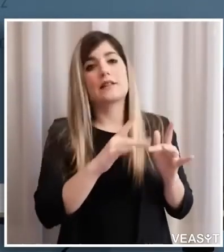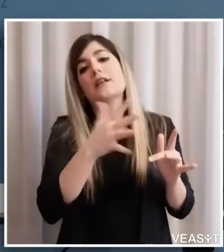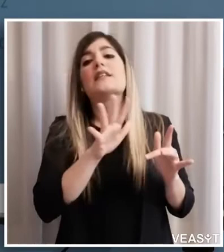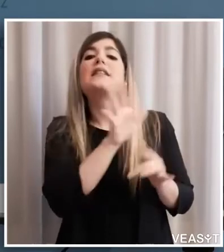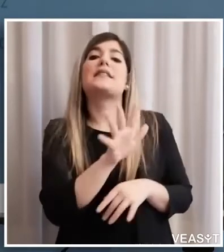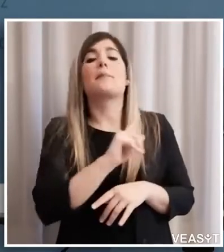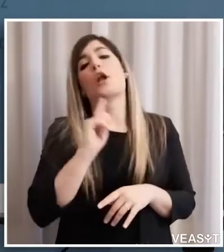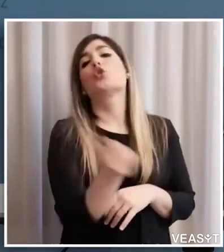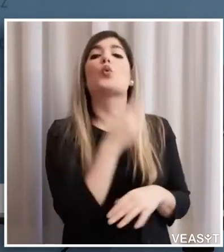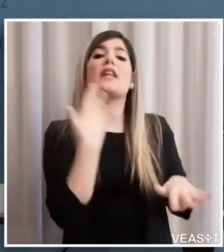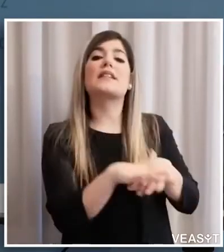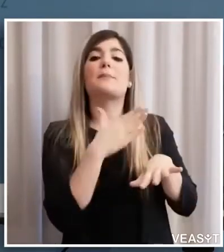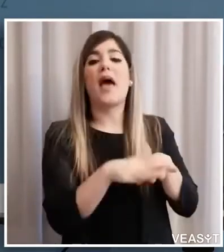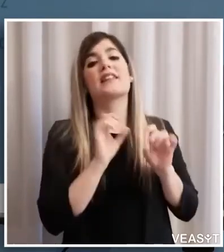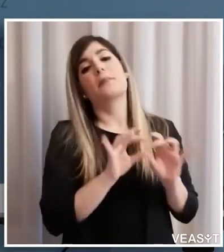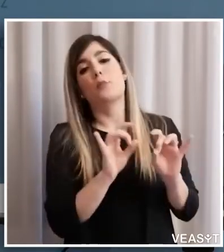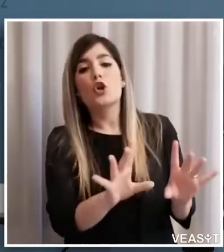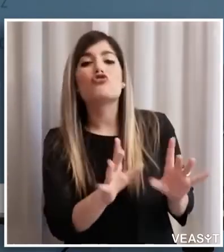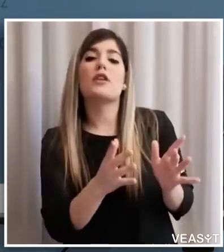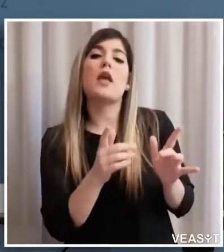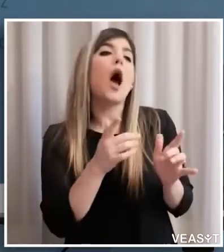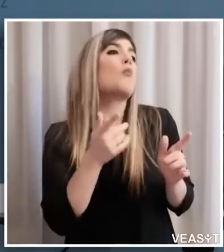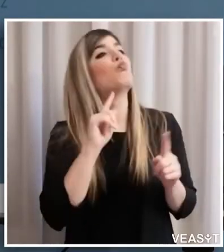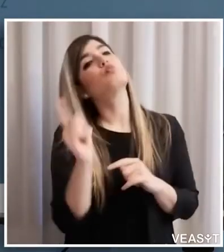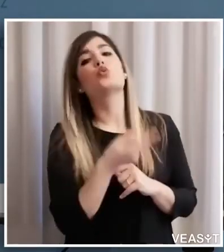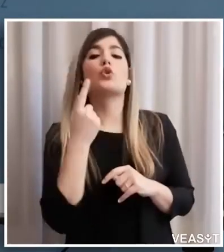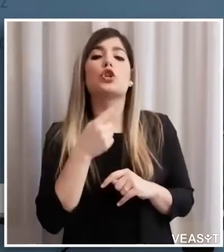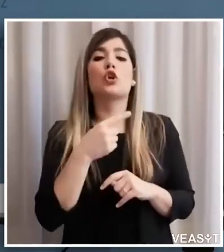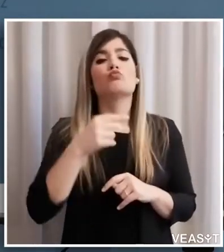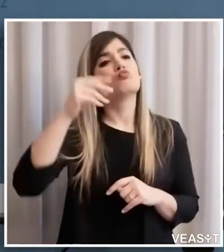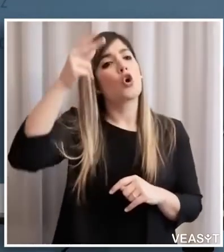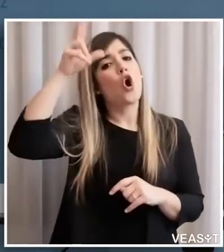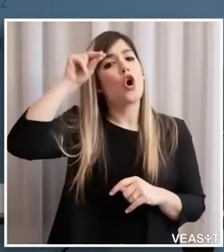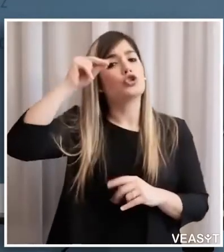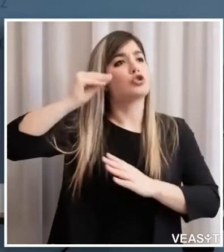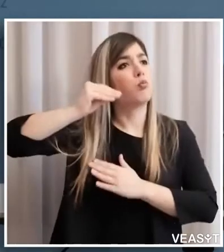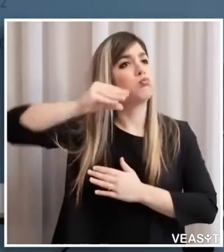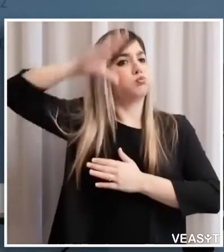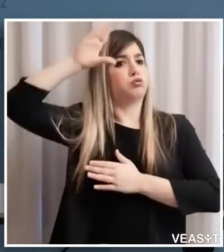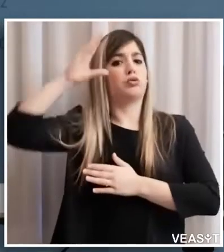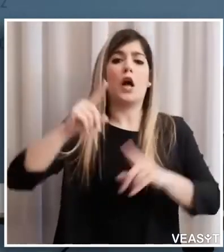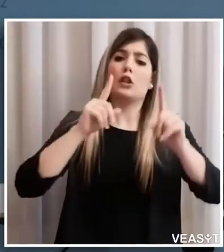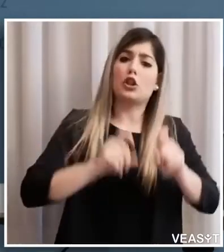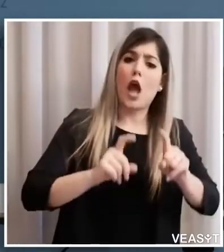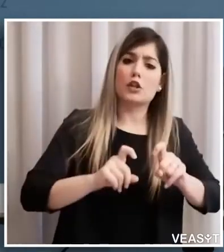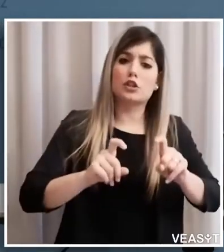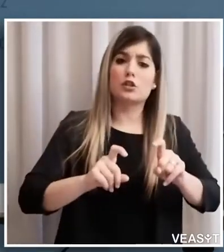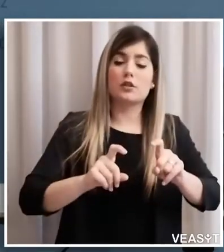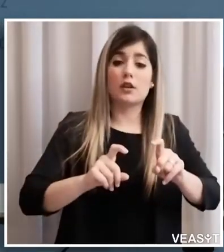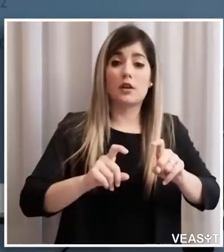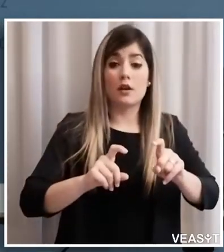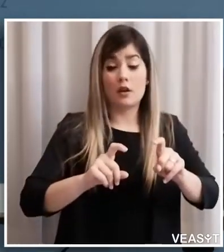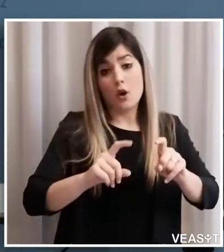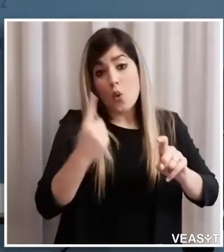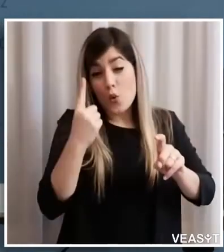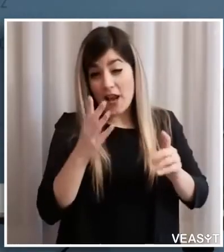tutti siano virologi tutti sappiano quali sono i test a effettuare e fare tranne tranne forse una categoria perché quelli sono